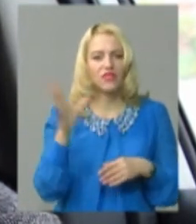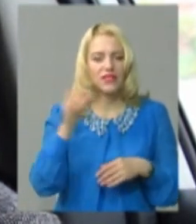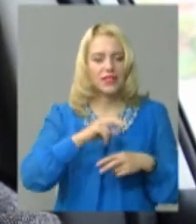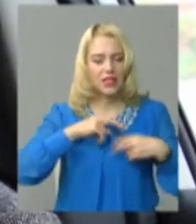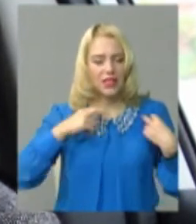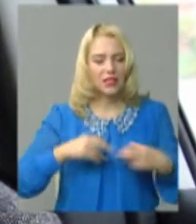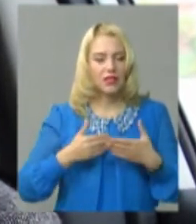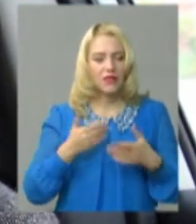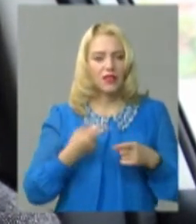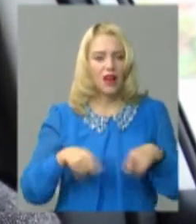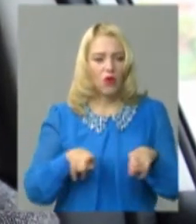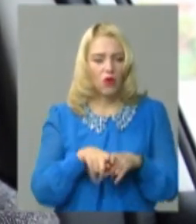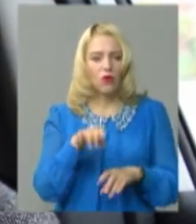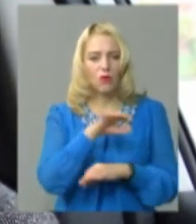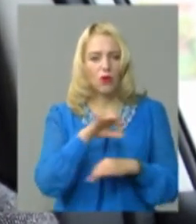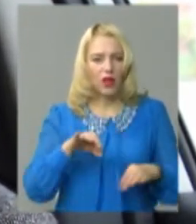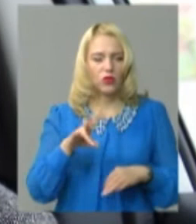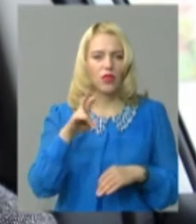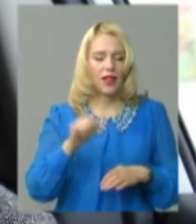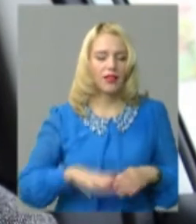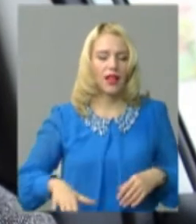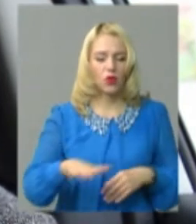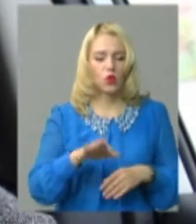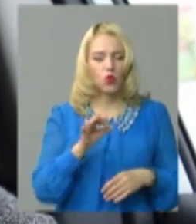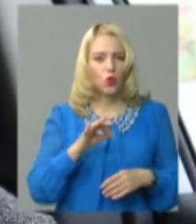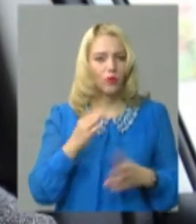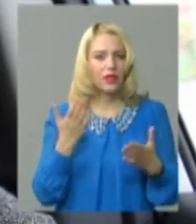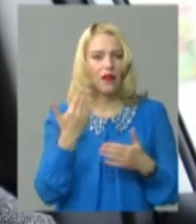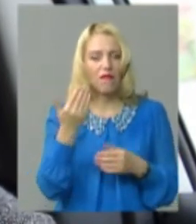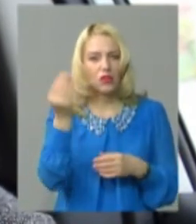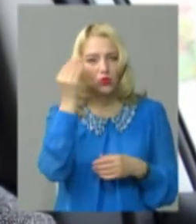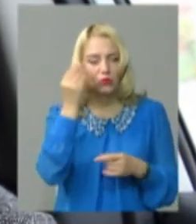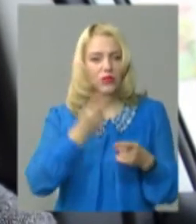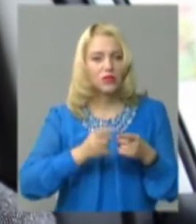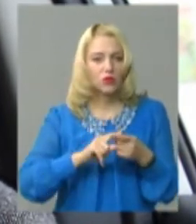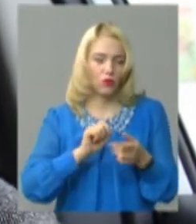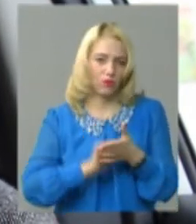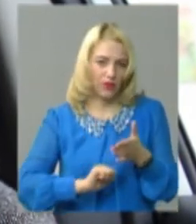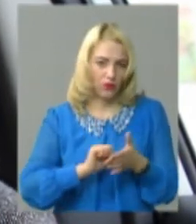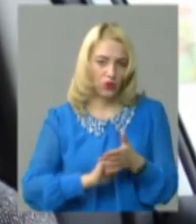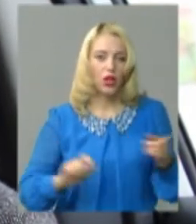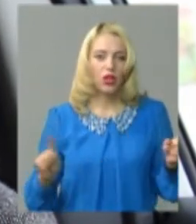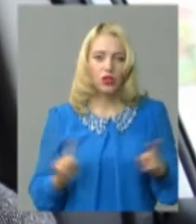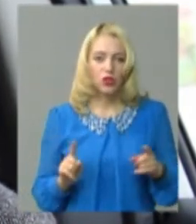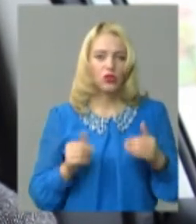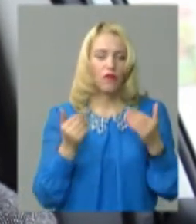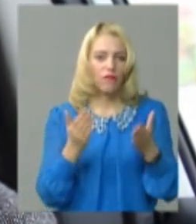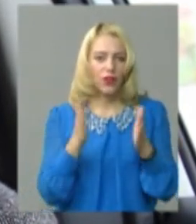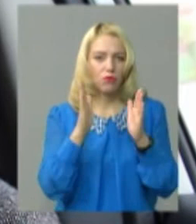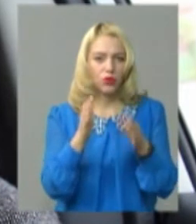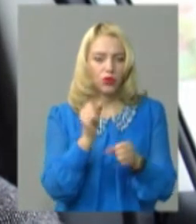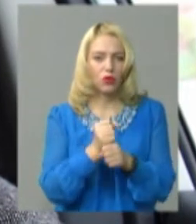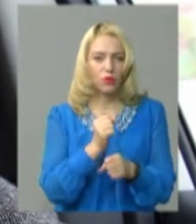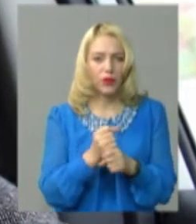проєкту на території області, яка ваша думка з цього приводу. І що ви будете